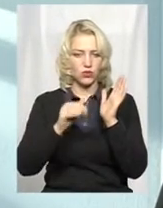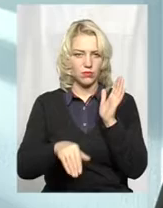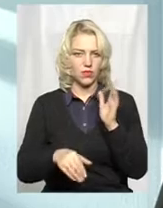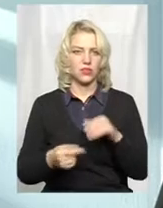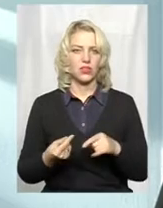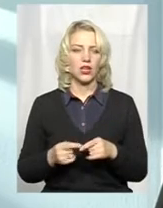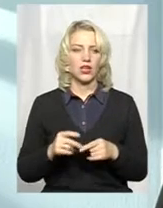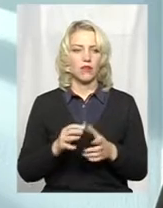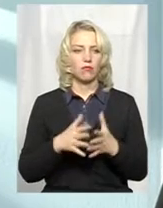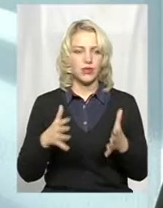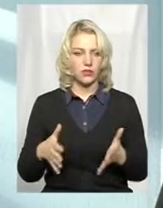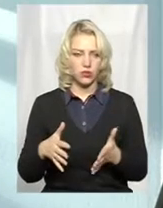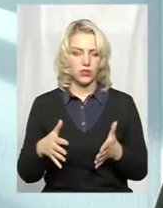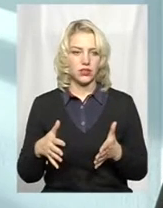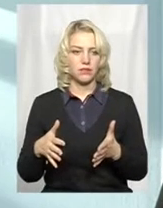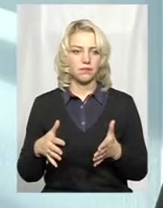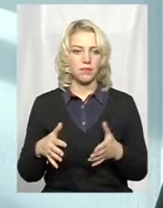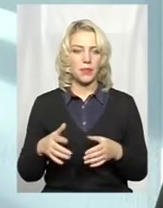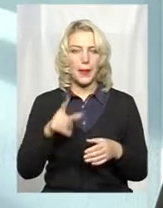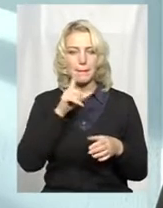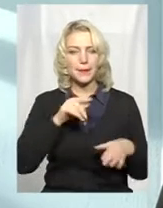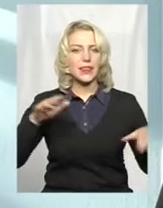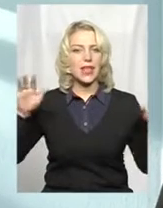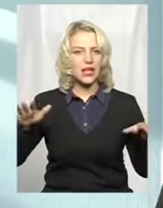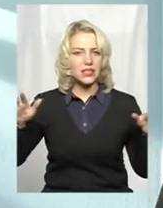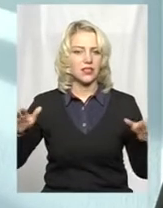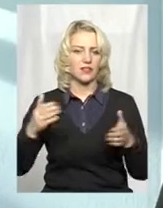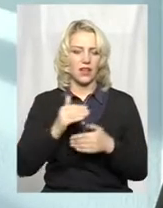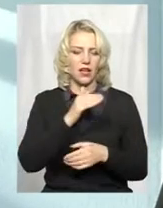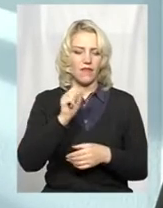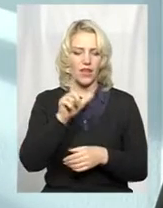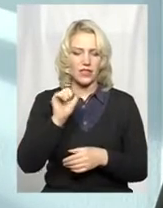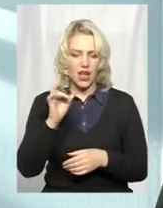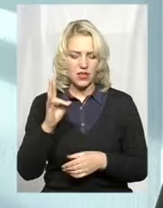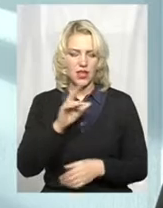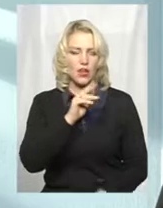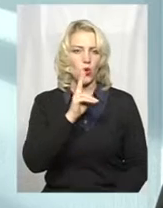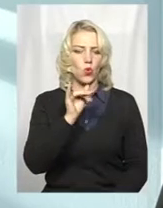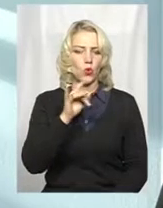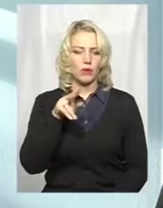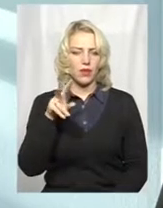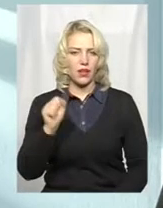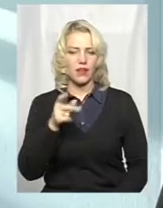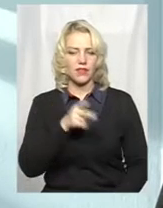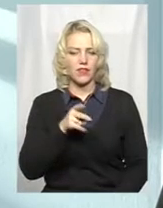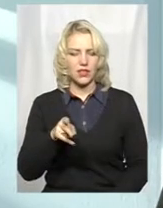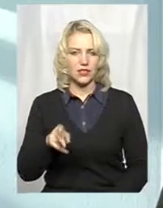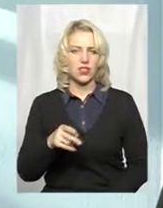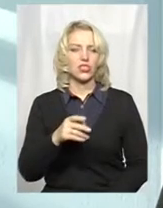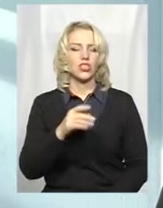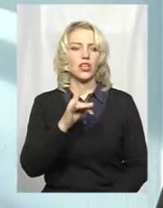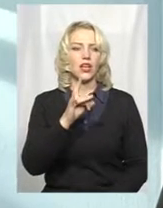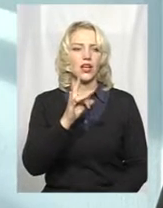більшості, скажімо, птахів, ну, фазан, курібка, сіра – по 2 тисячі, лебідь – 4